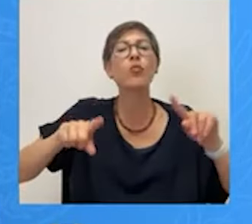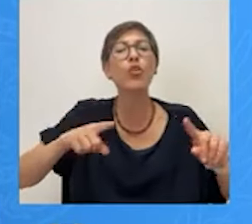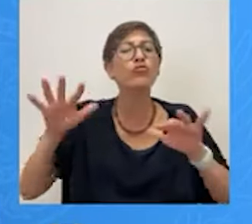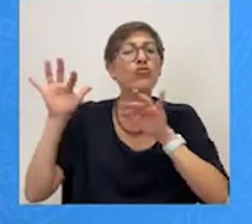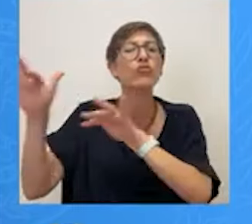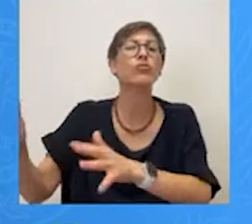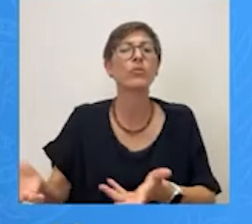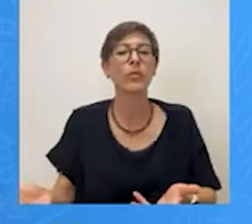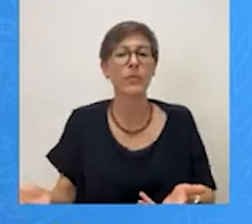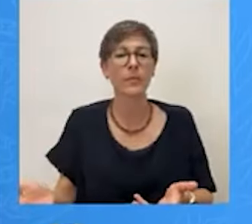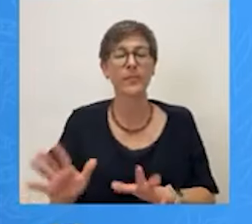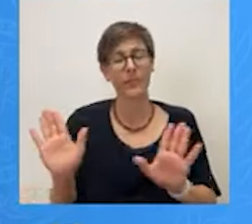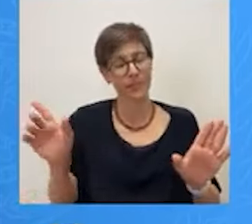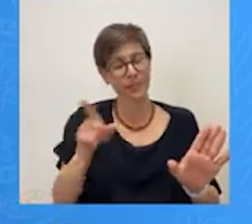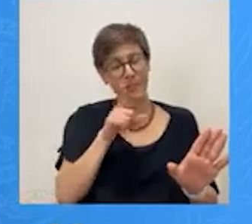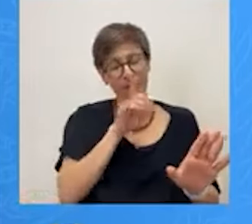έχετε και Κλείνει κλείνει τελεία